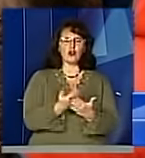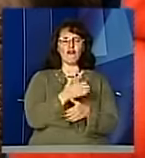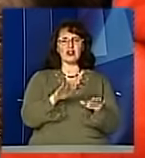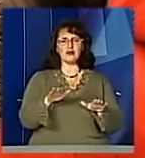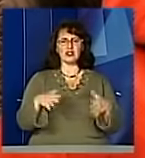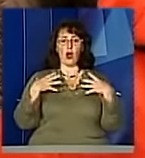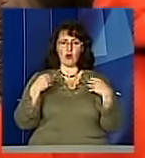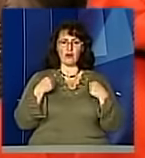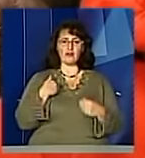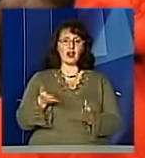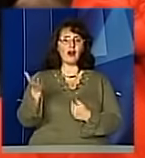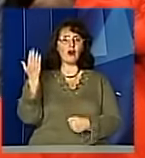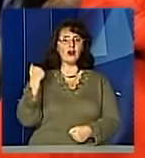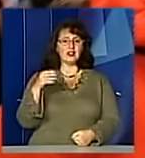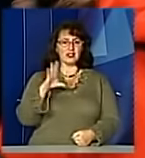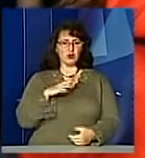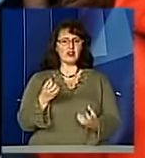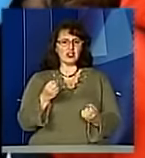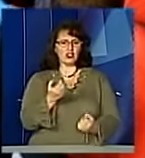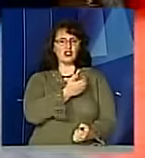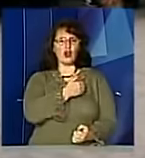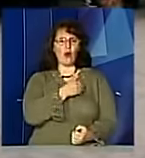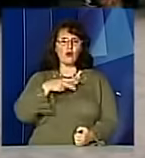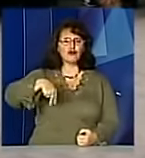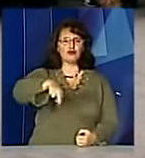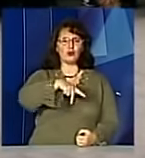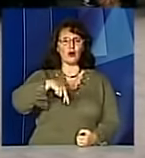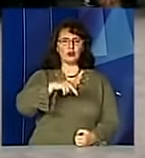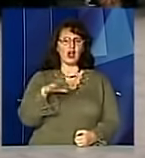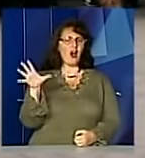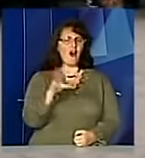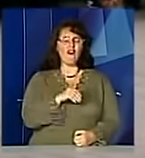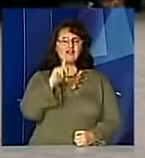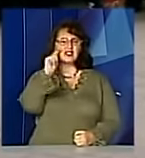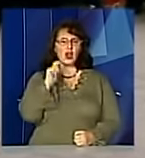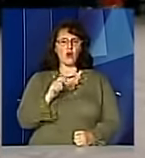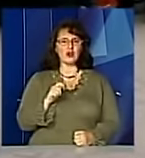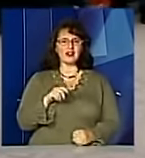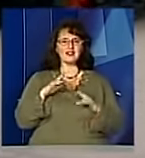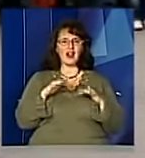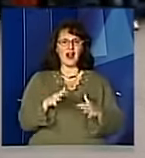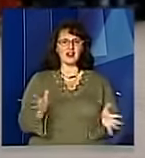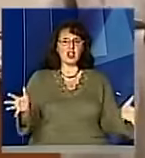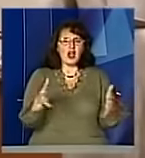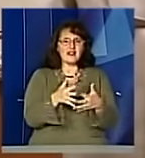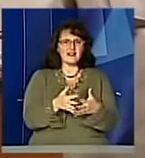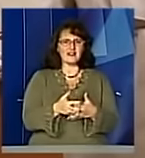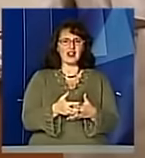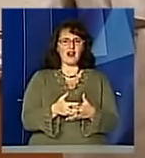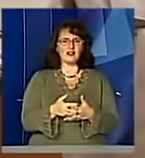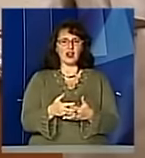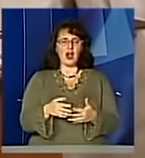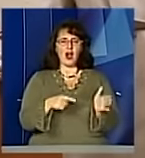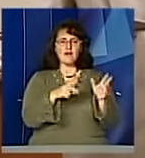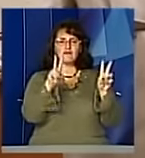сам був і дуже хотів би ще раз пройтись по ньому. Всеукраїнська акція «Потяг єднання України» Труханівська Січ здобула